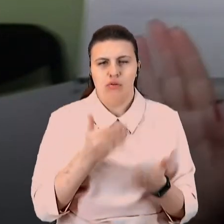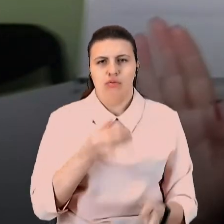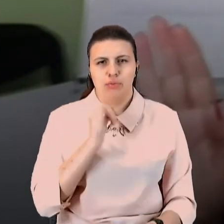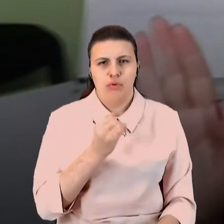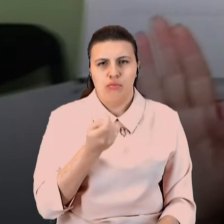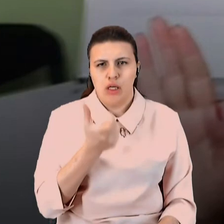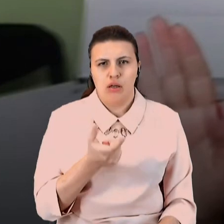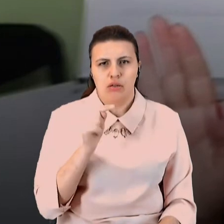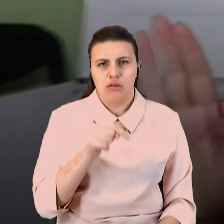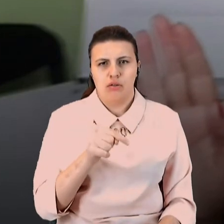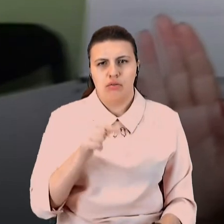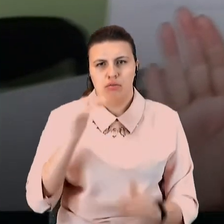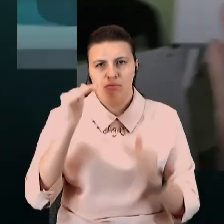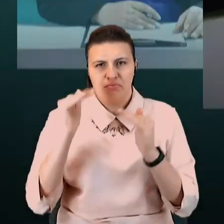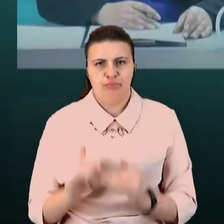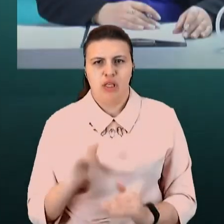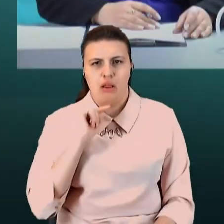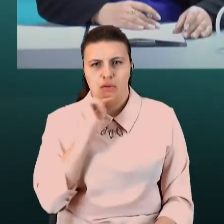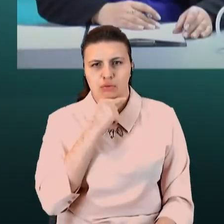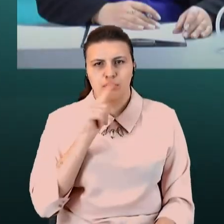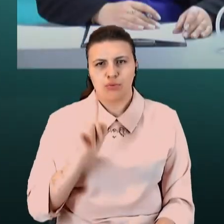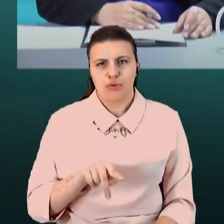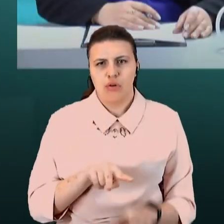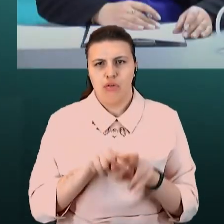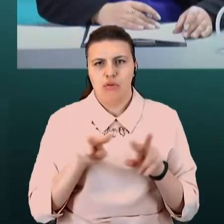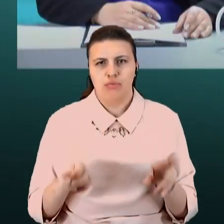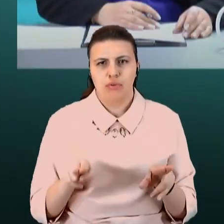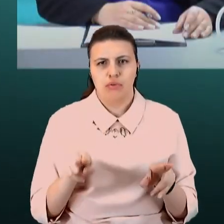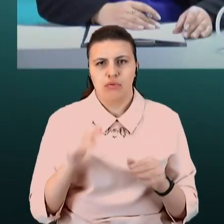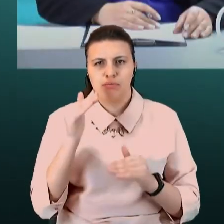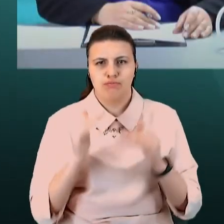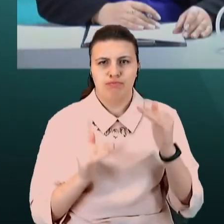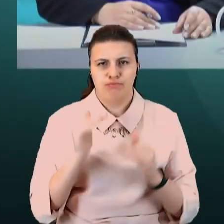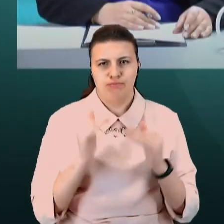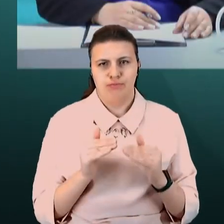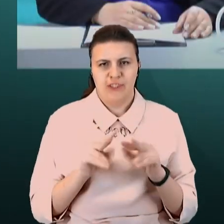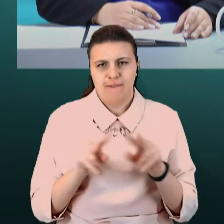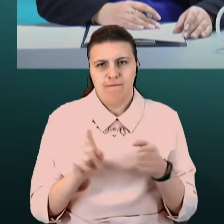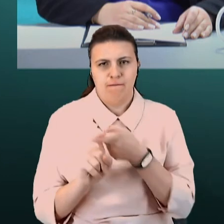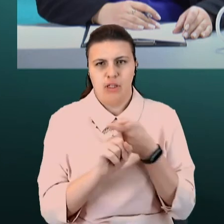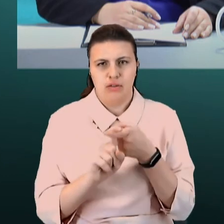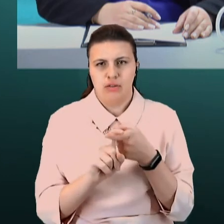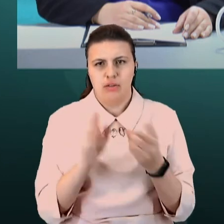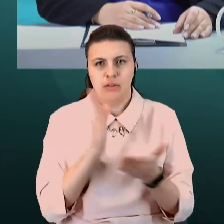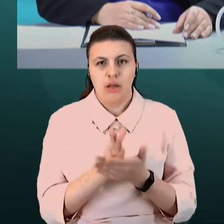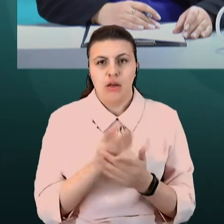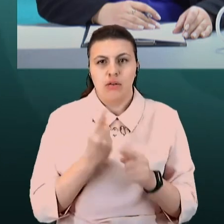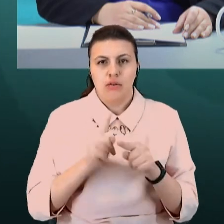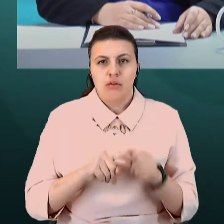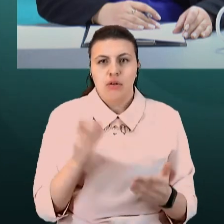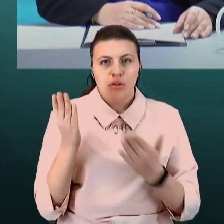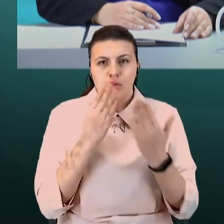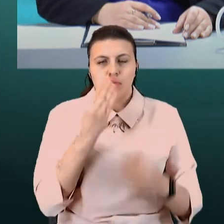ті мають і низькі показники економічні. Тобто вони мало розвинені. Ті країни, які гарно читають, вони гарно розвинені, в них